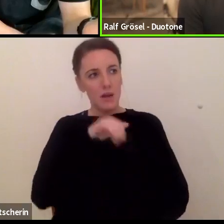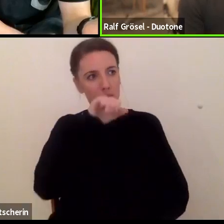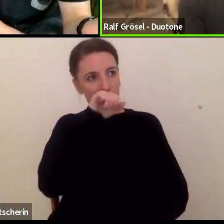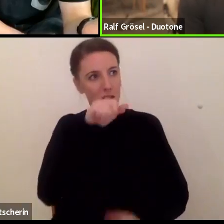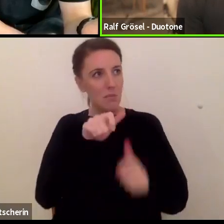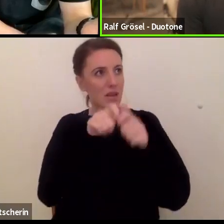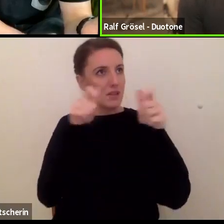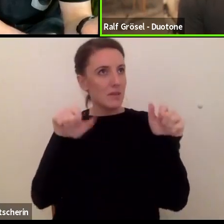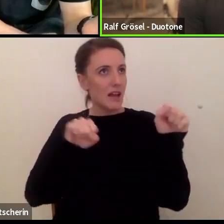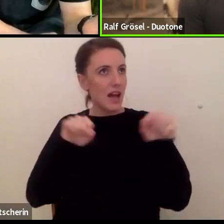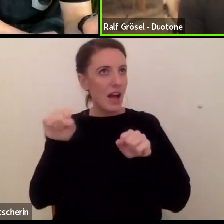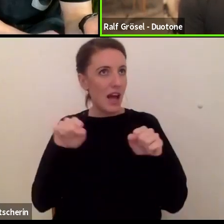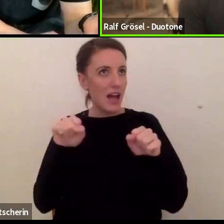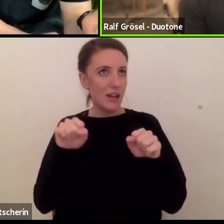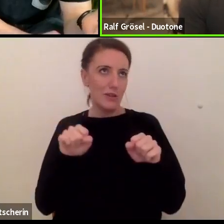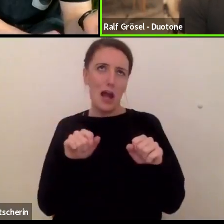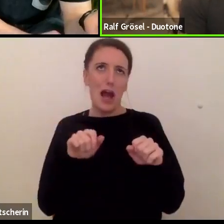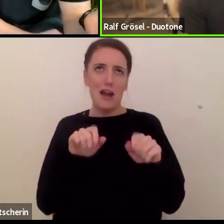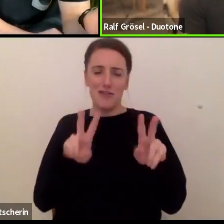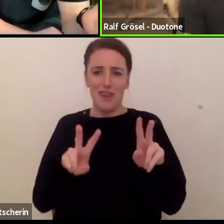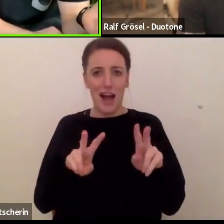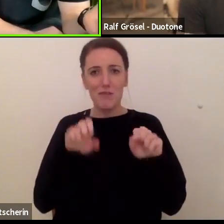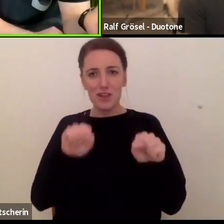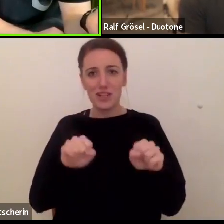Eigentlich immer der, an dem ich gerade arbeite,